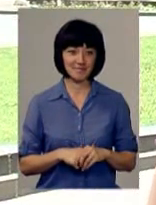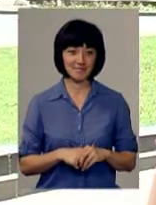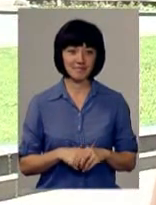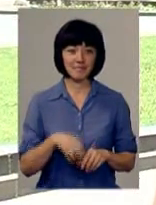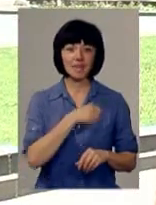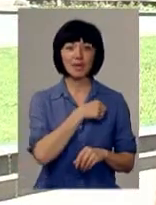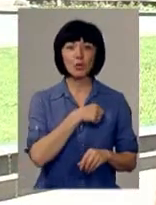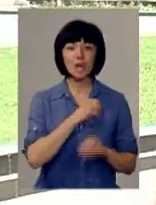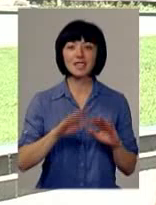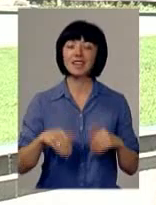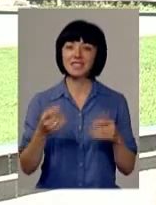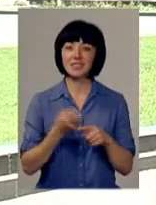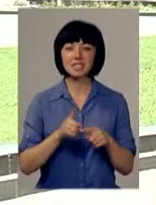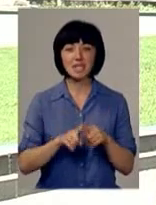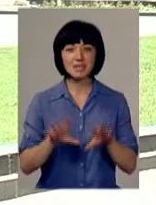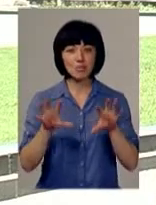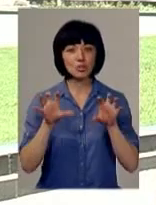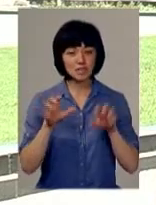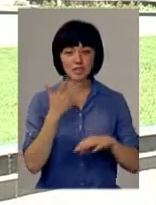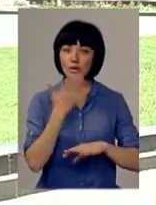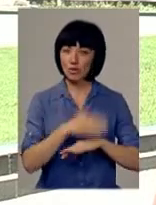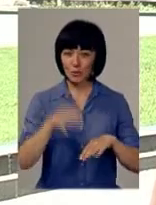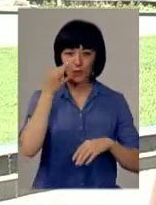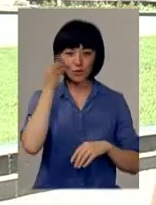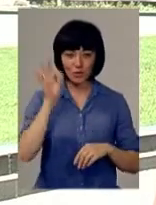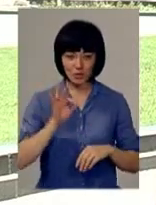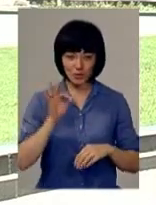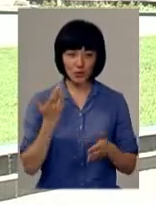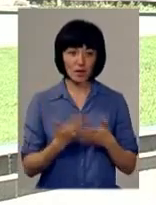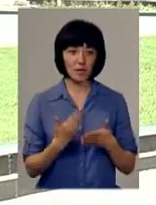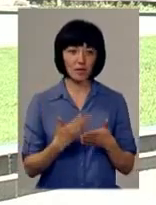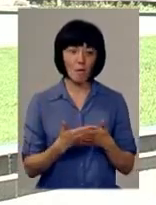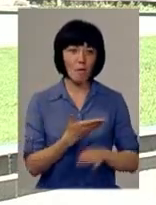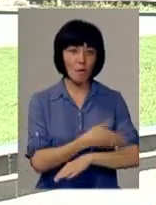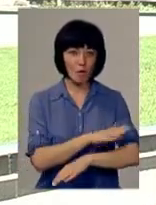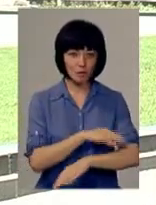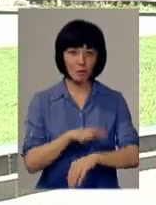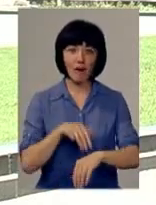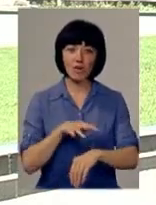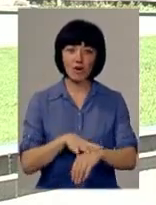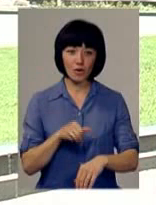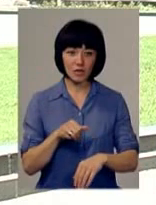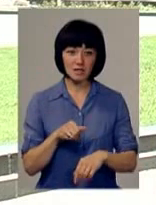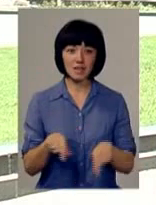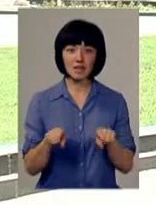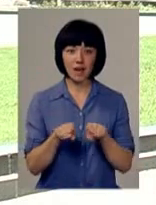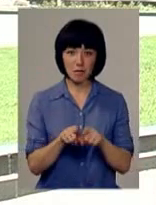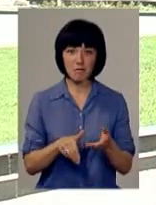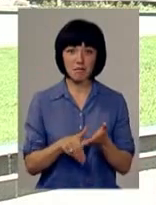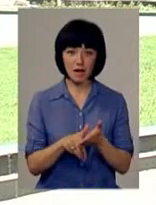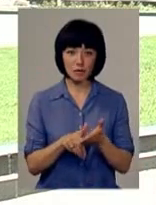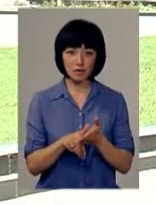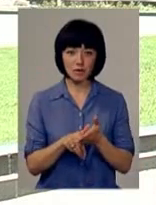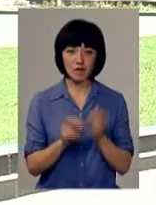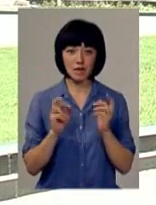Депутатська ініціатива – це запозичення закордонного досвіду. До прикладу, у Польщі правоохоронці не гребують таким методом,